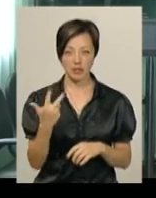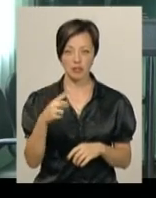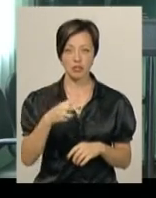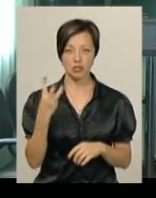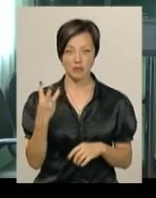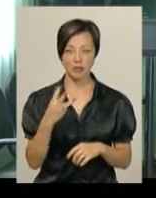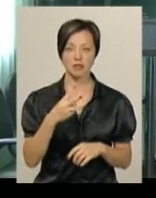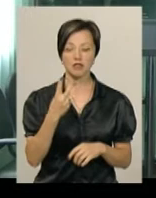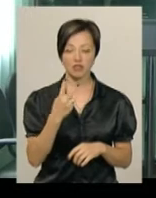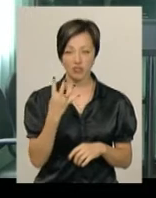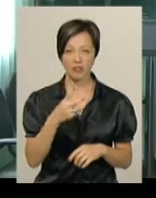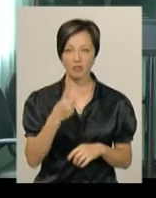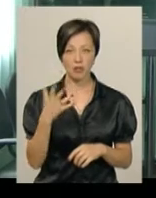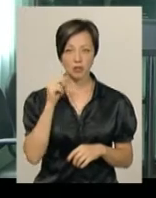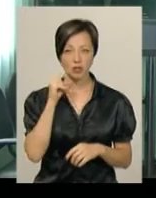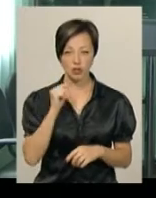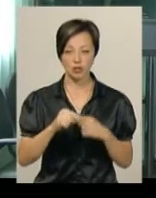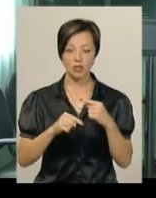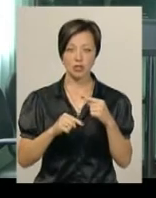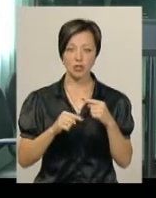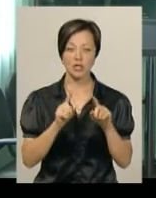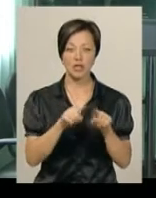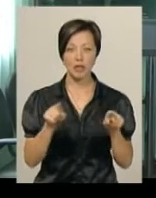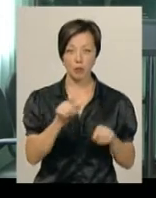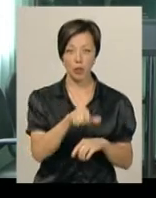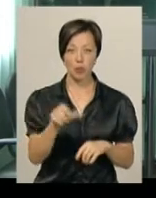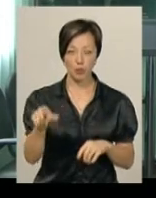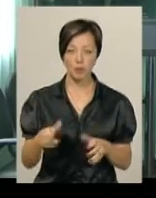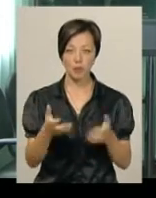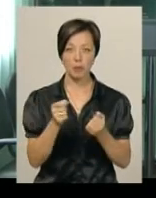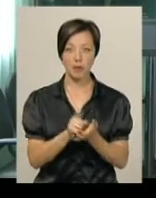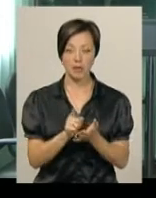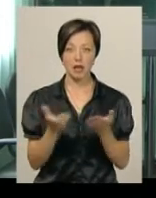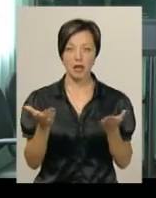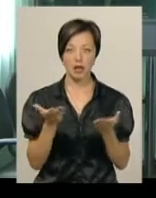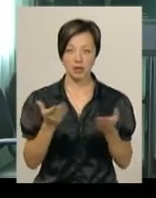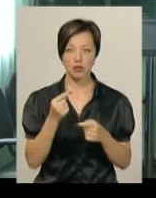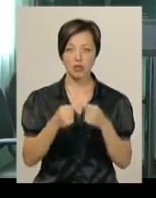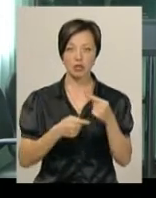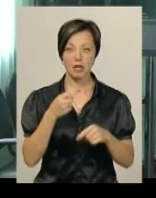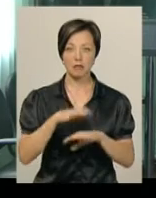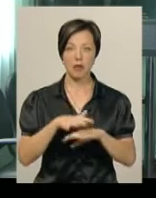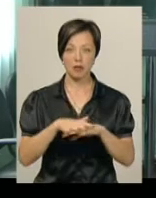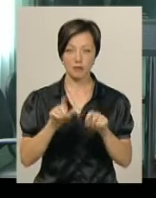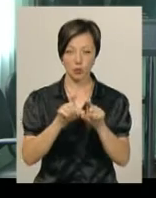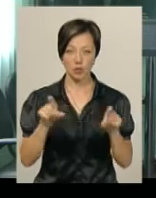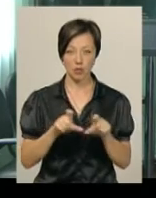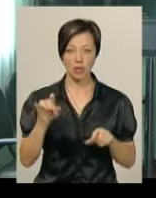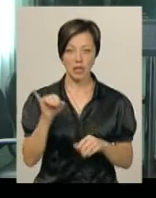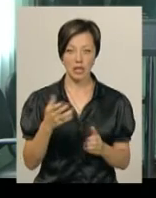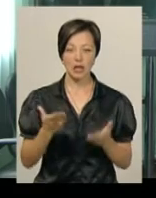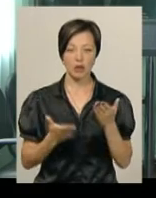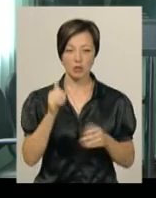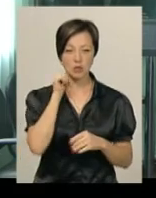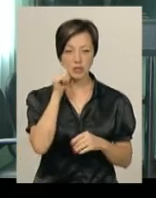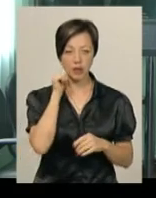24 і 25 число через тим одержувачам пенсій, які отримують пенсію через банківські установи. І якщо